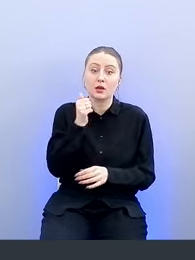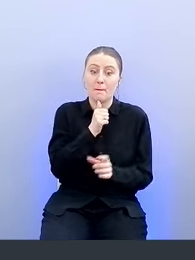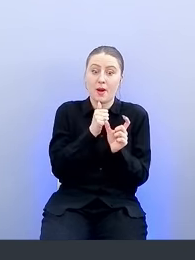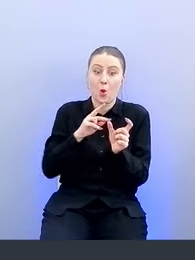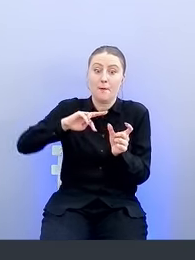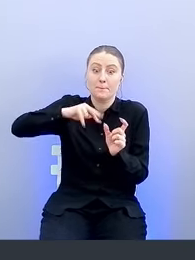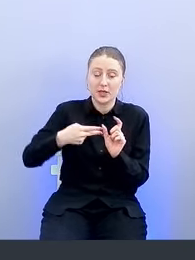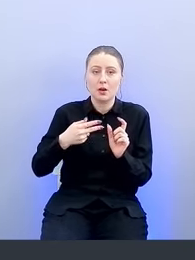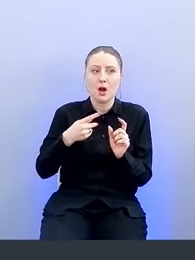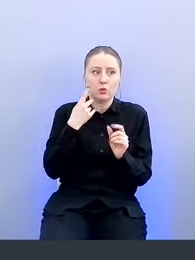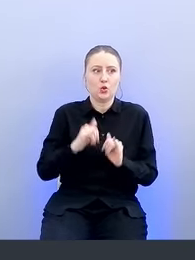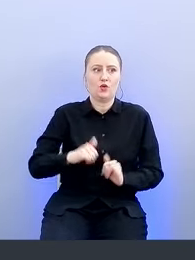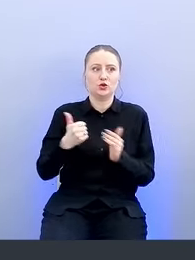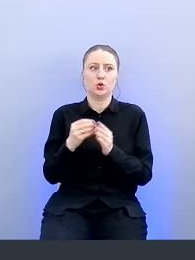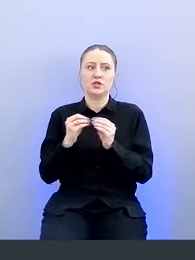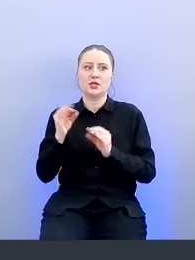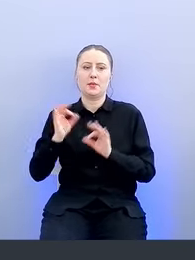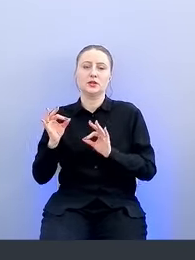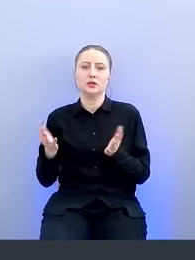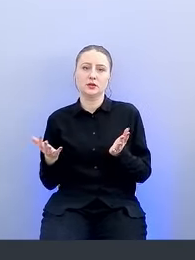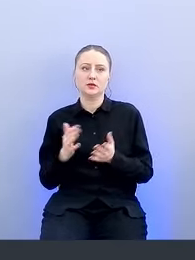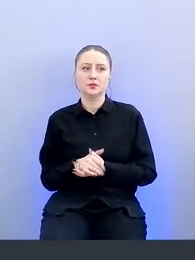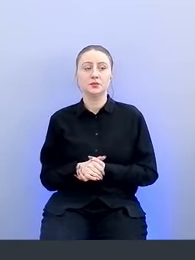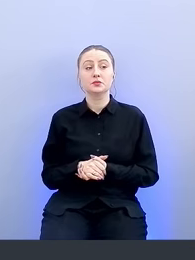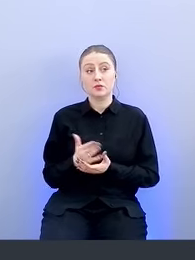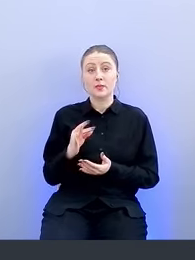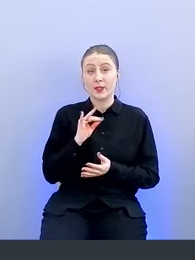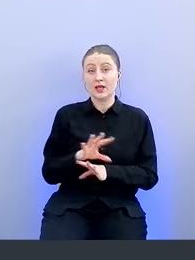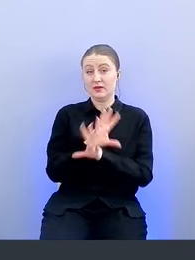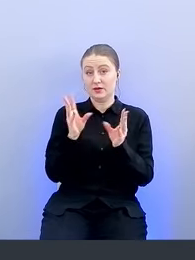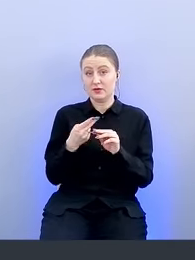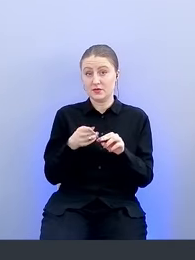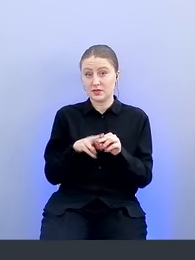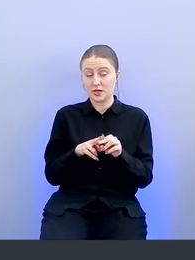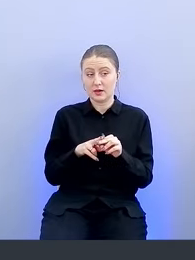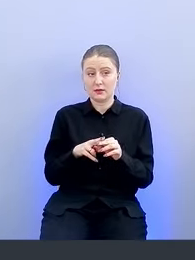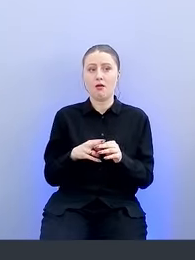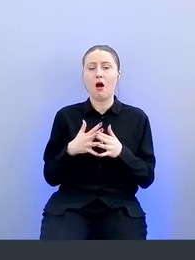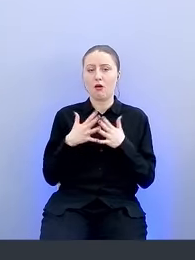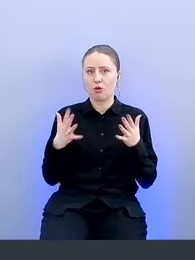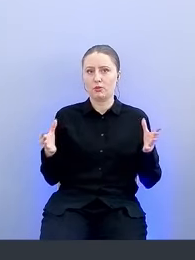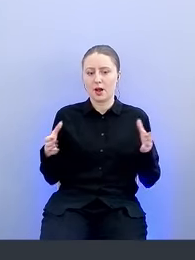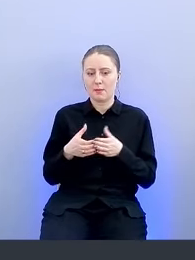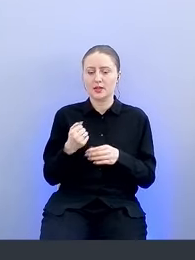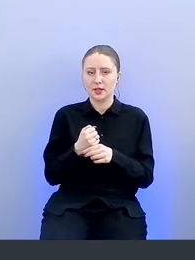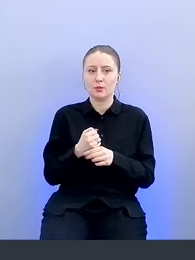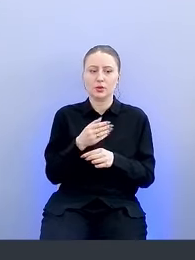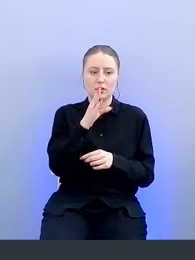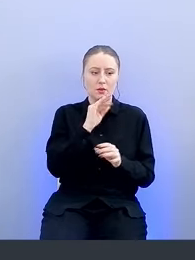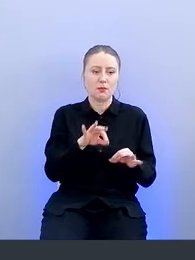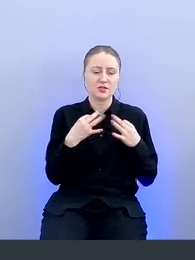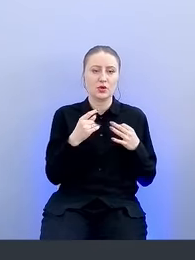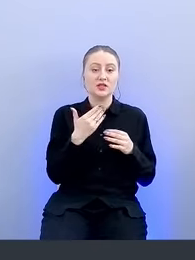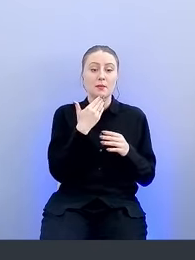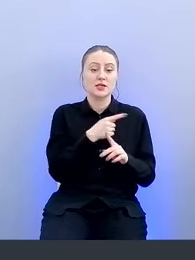число увеличивается до 10%. Ну и вся эта огромная командная работа позволила нам за последние